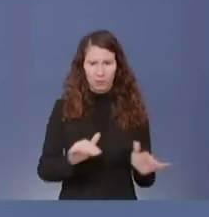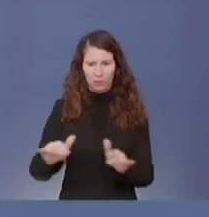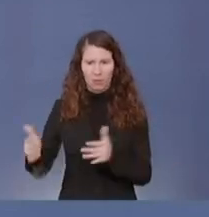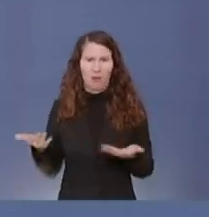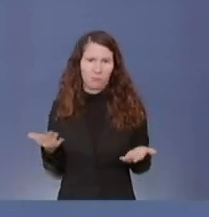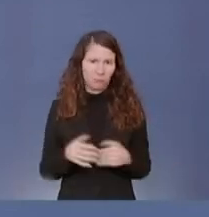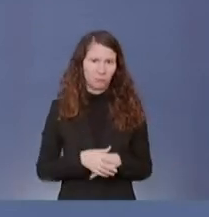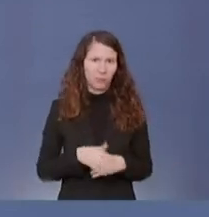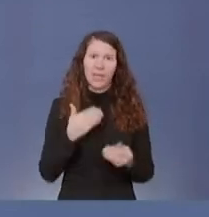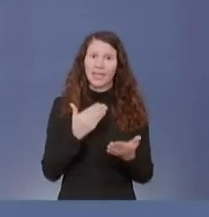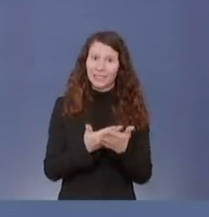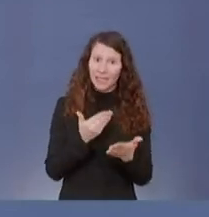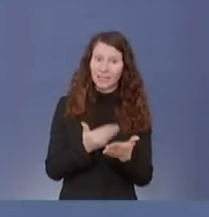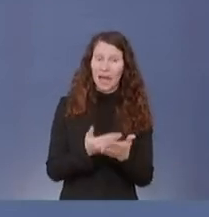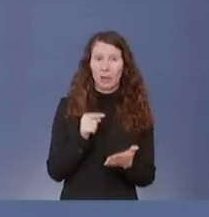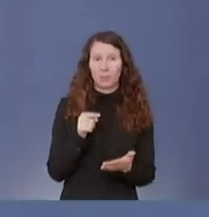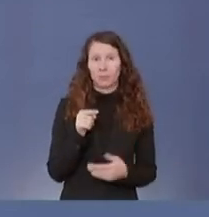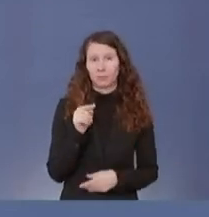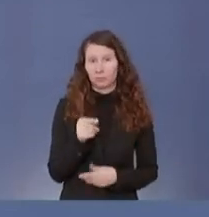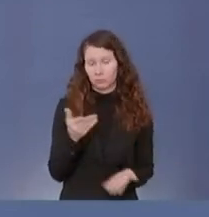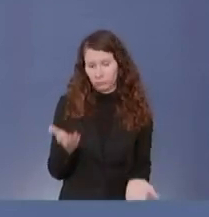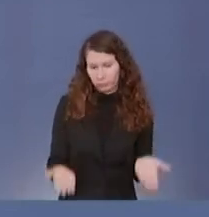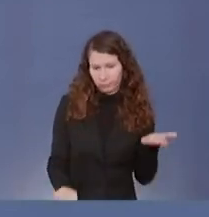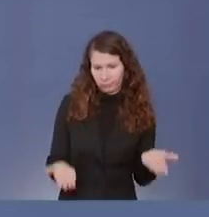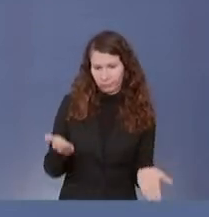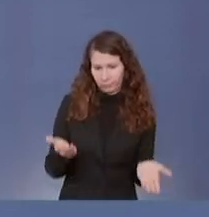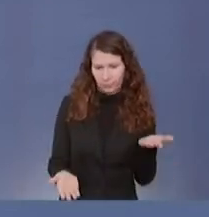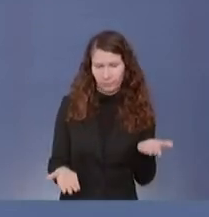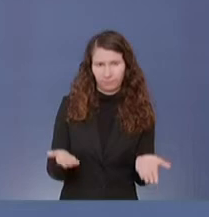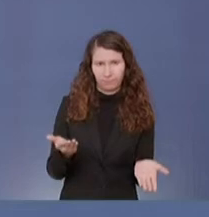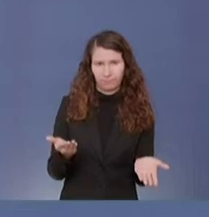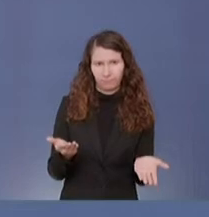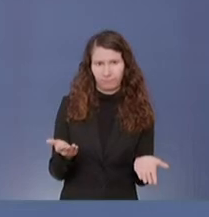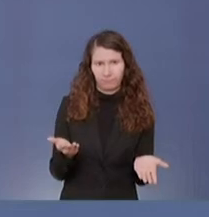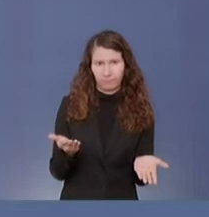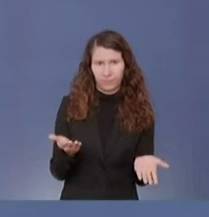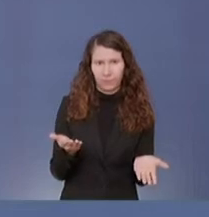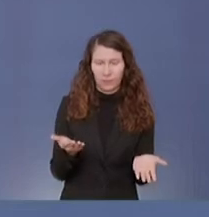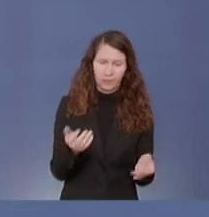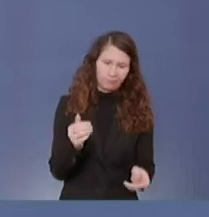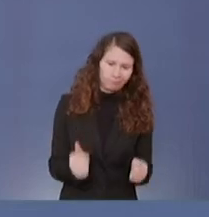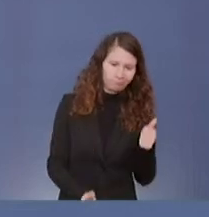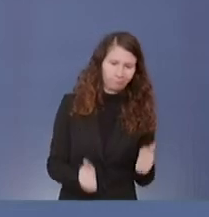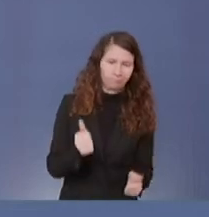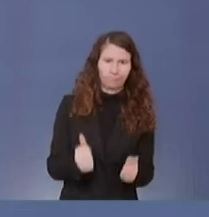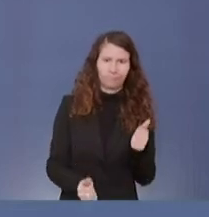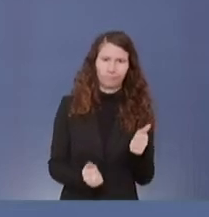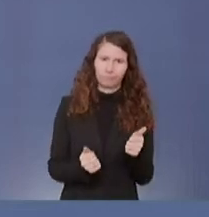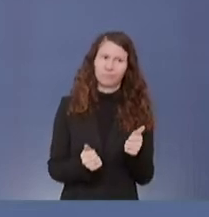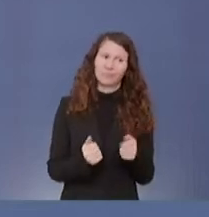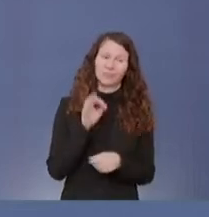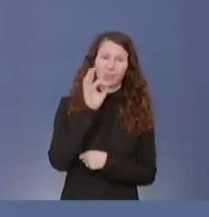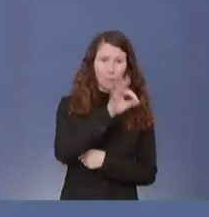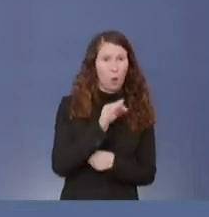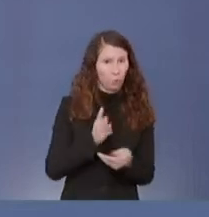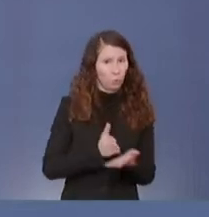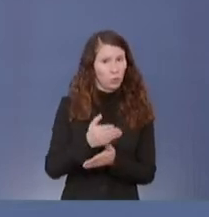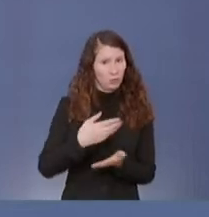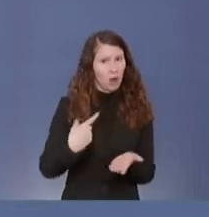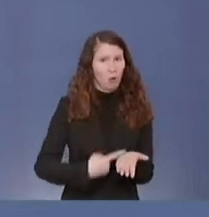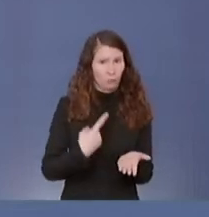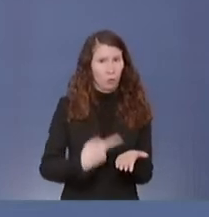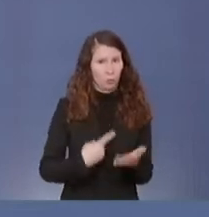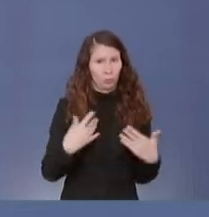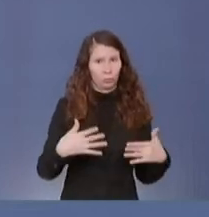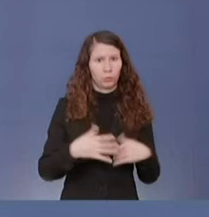ist man in dieser Abwägung ständig herausgefordert. Aber es ist richtig,